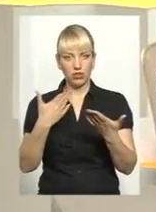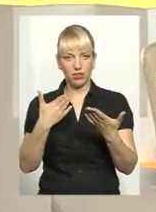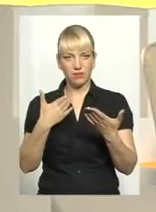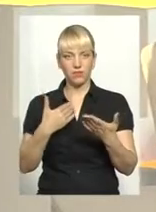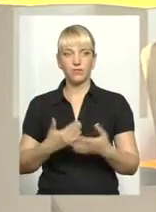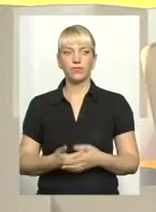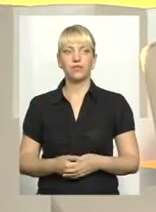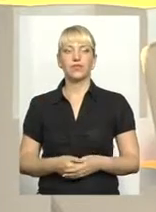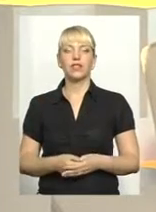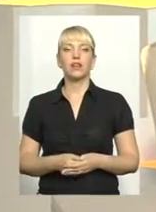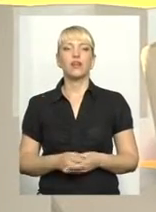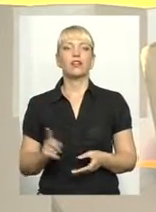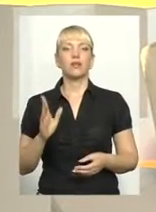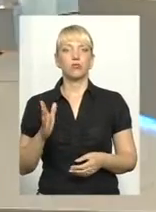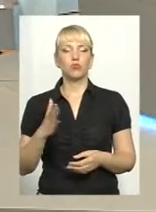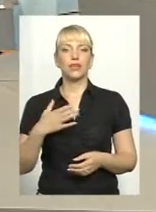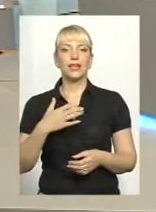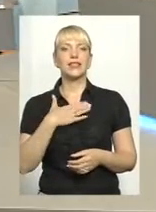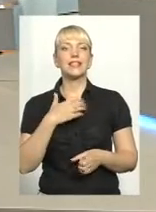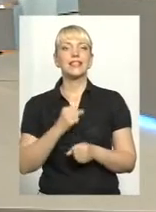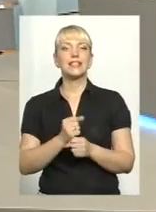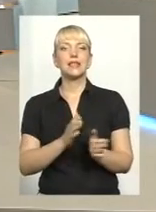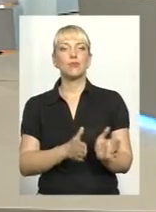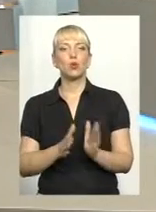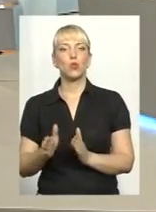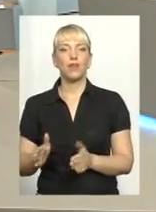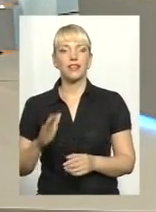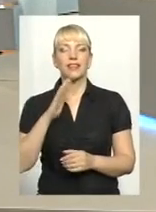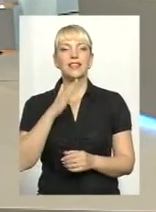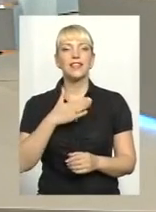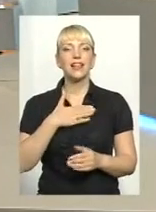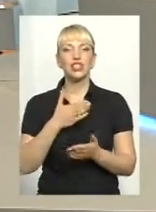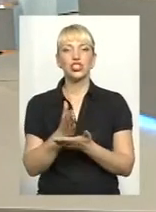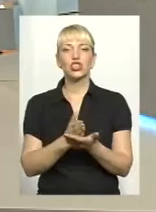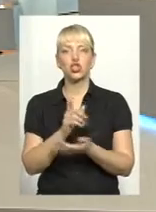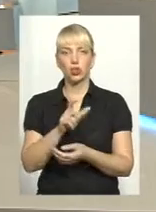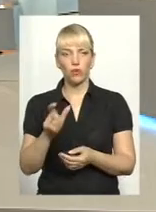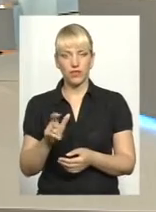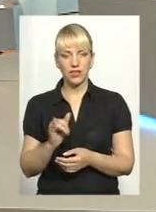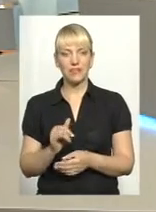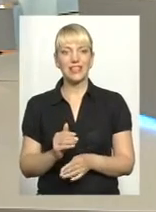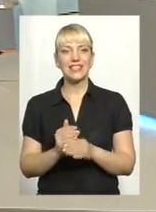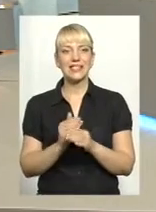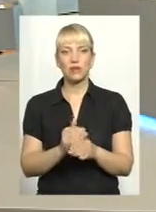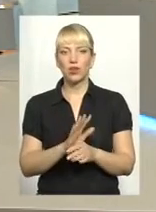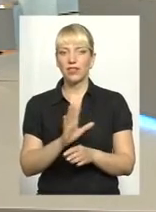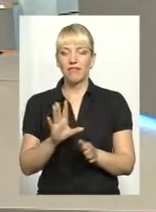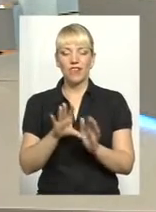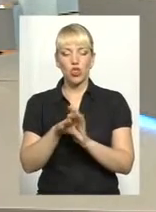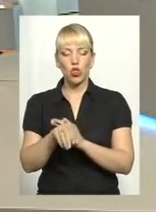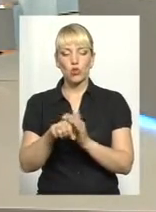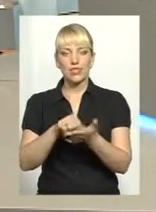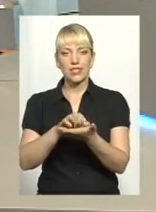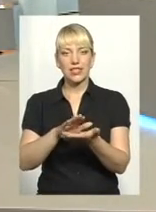дисциплінувати наших чиновників. Ну так, він буде і дисциплінувати, і стимулювати, не вносити неправдиві